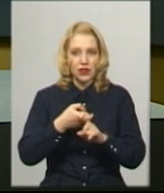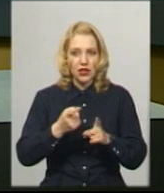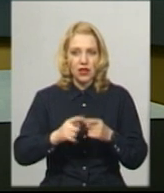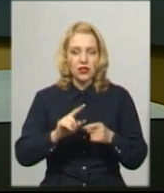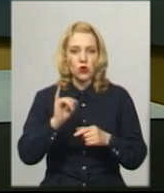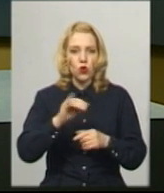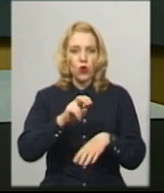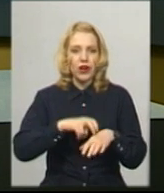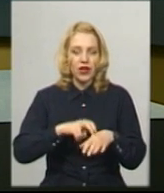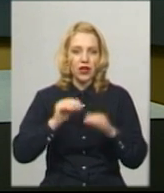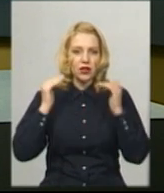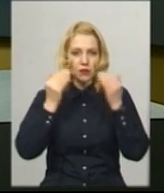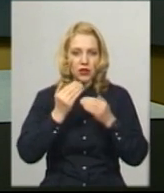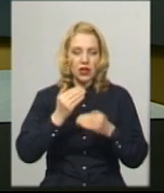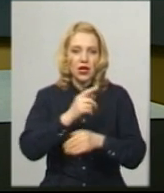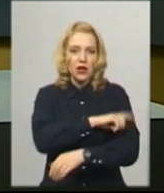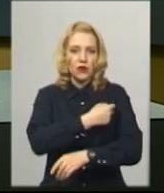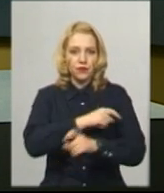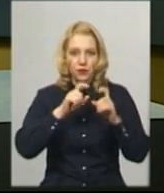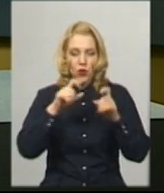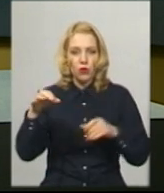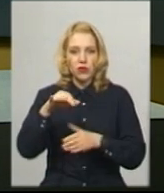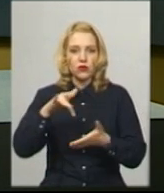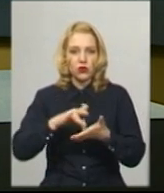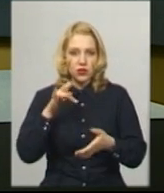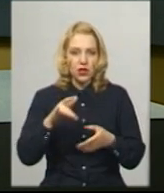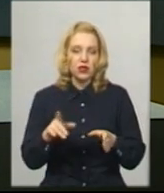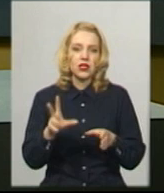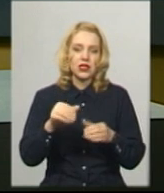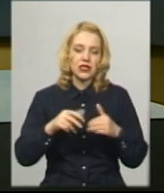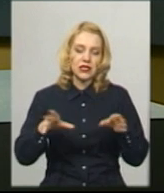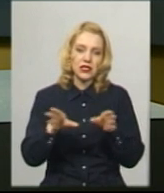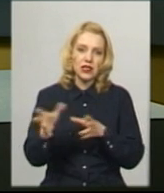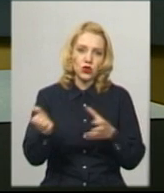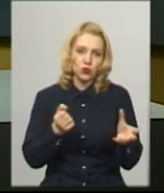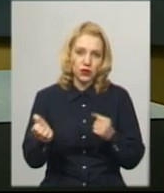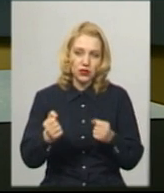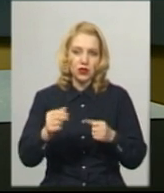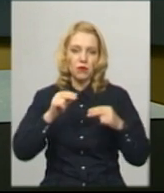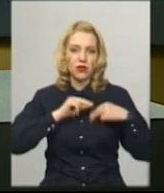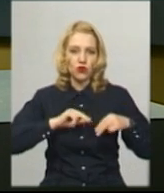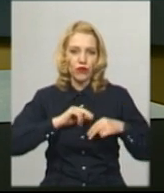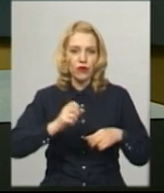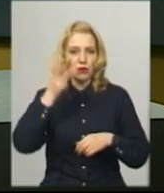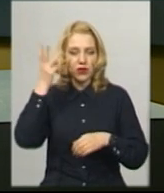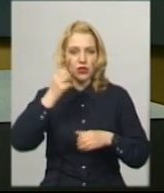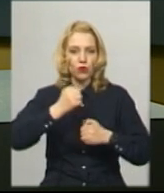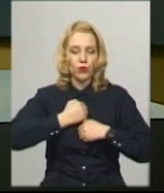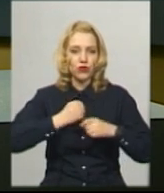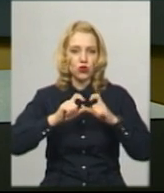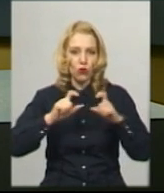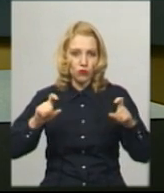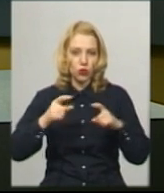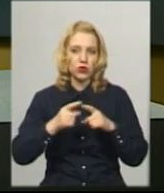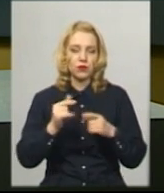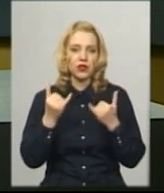-реніматолога однієї із лікарень обласного центру. За сонісництвом чоловік працював у Хмельницькому військовому госпіталі. Загалом